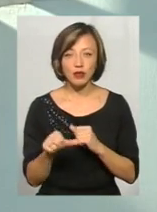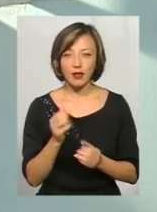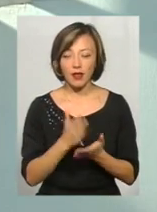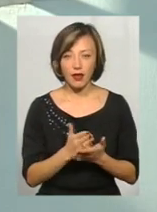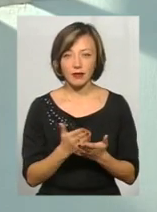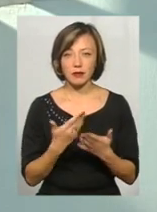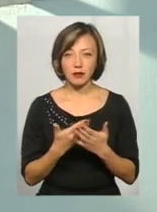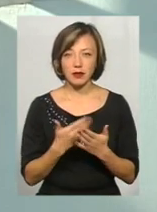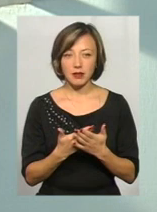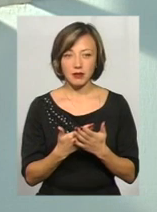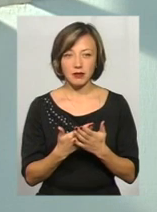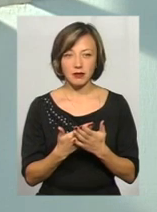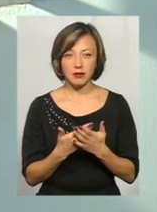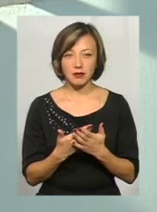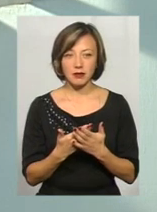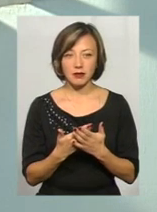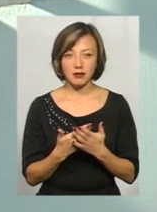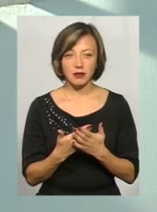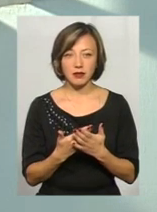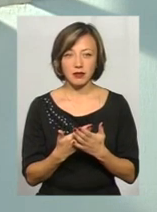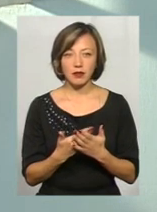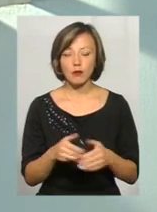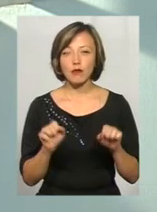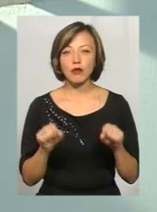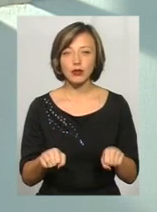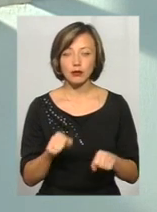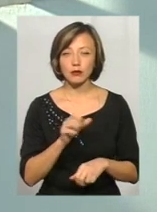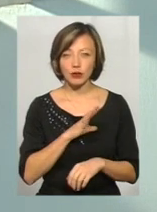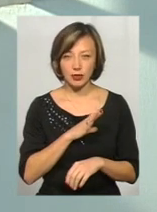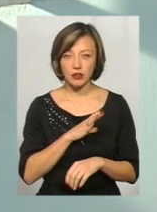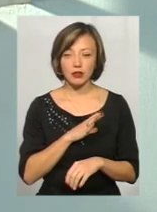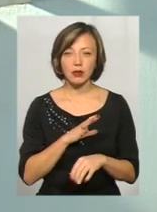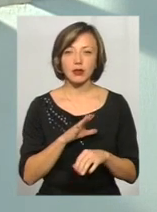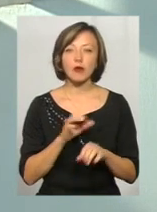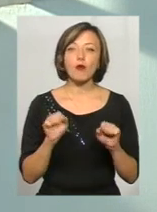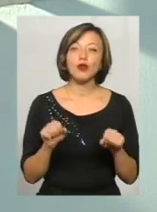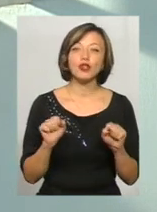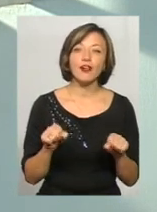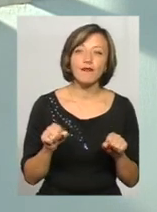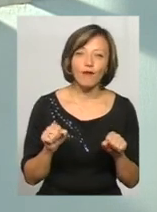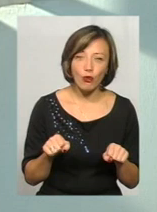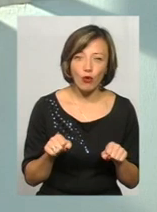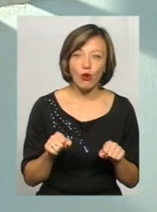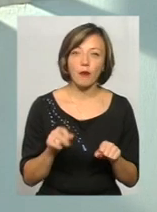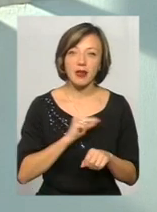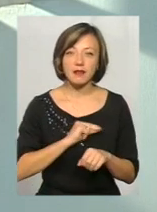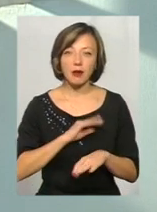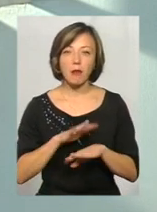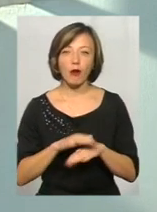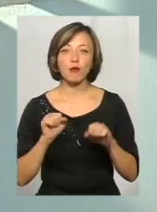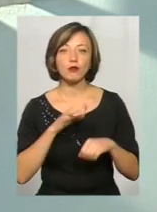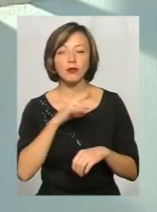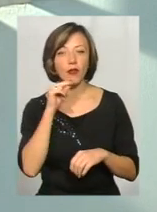наявність інопланетян. Точно так же, не виключаю, що може бути гіпотетичний виток інформації з банку.